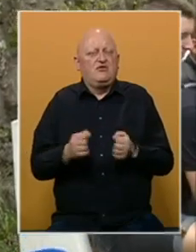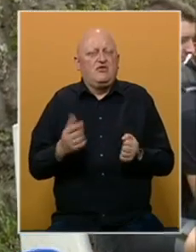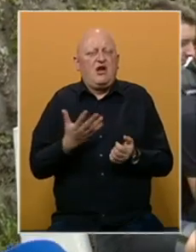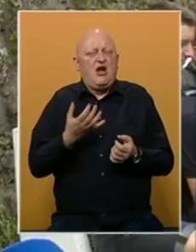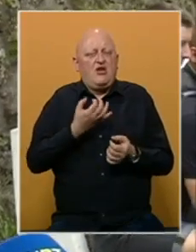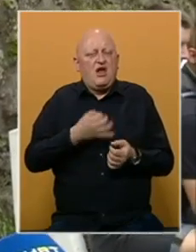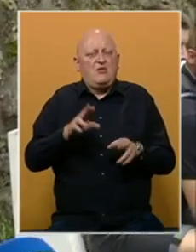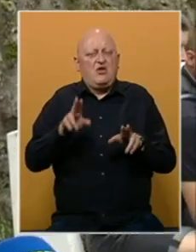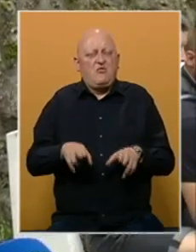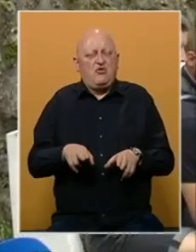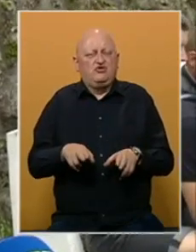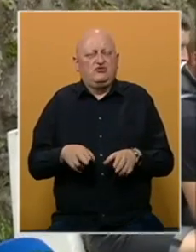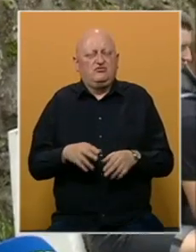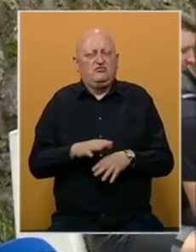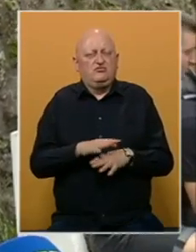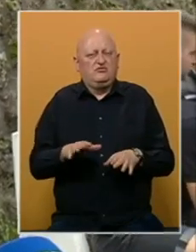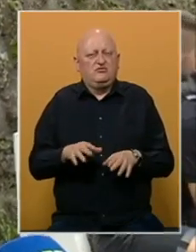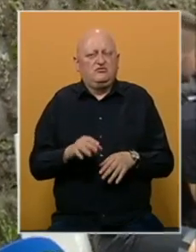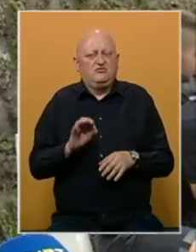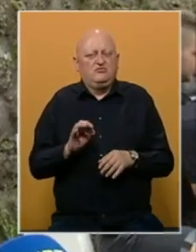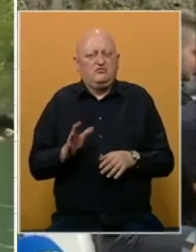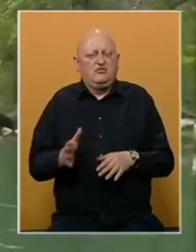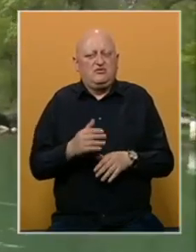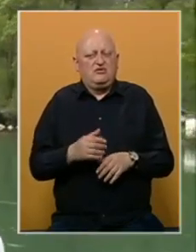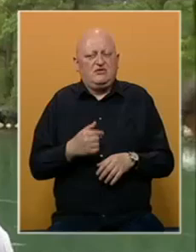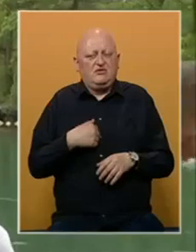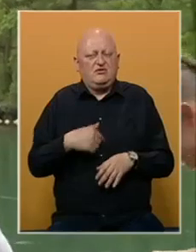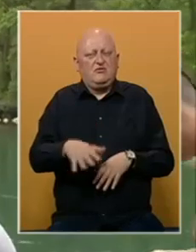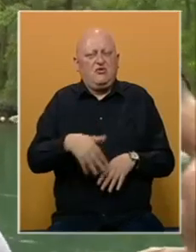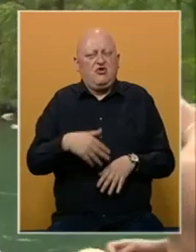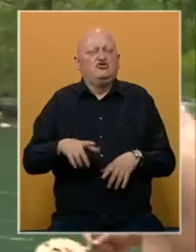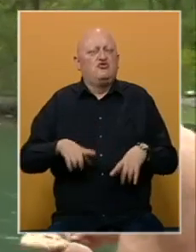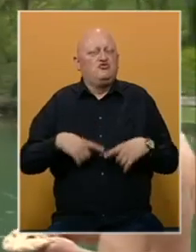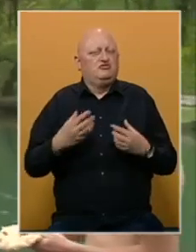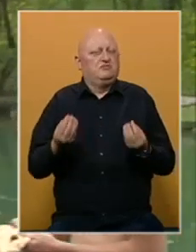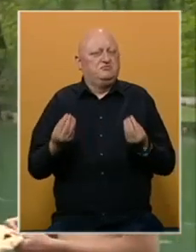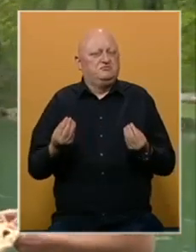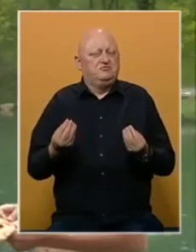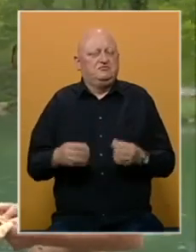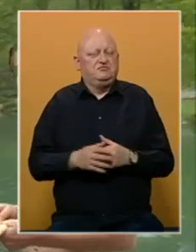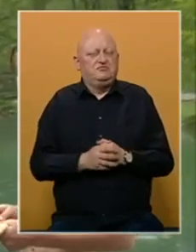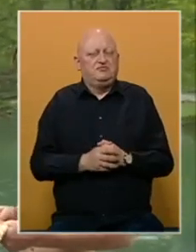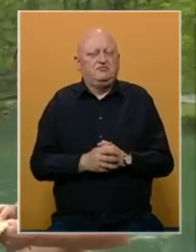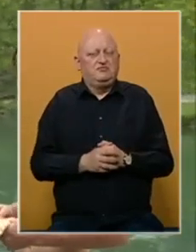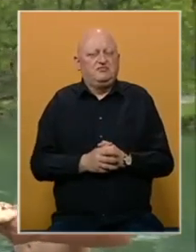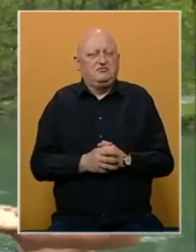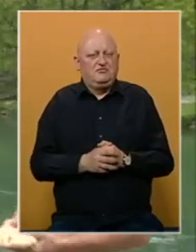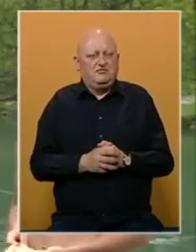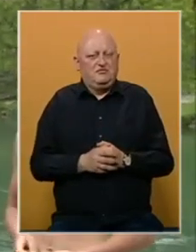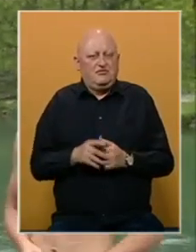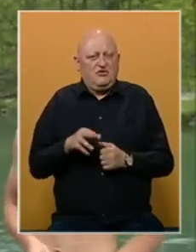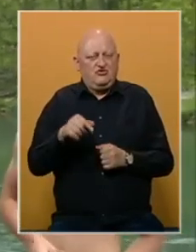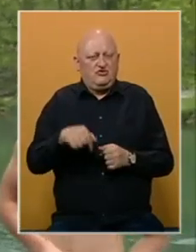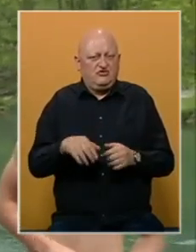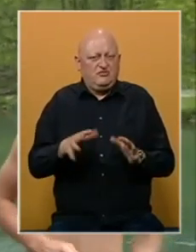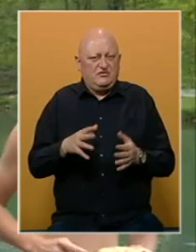kako najbolje možemo i srećnosti po ovog toga. Došli roštiljati, uživamo. Onda došli